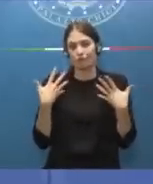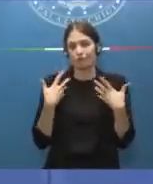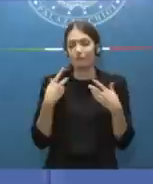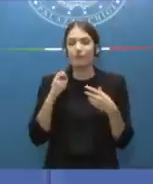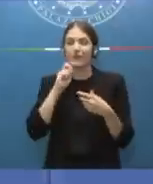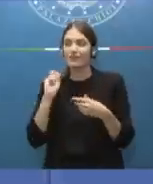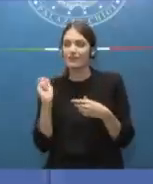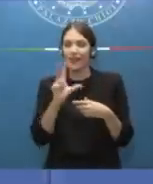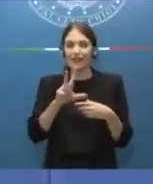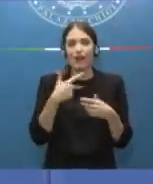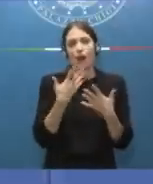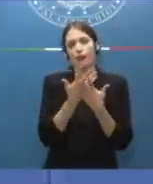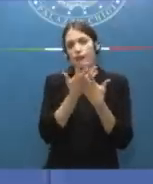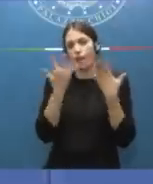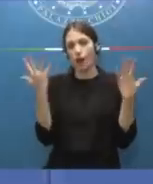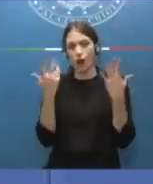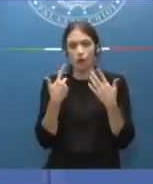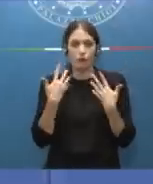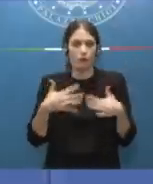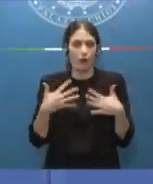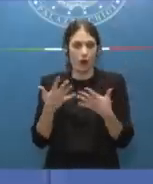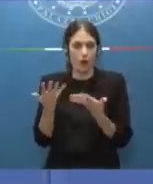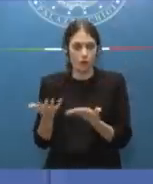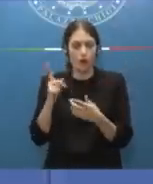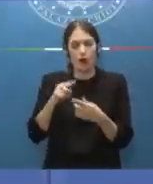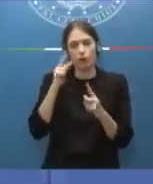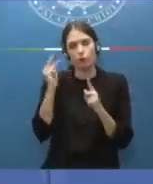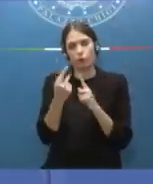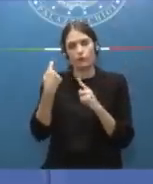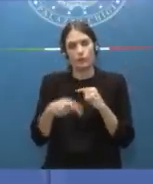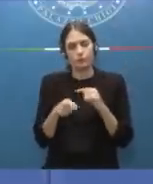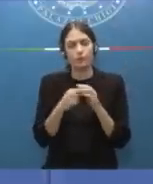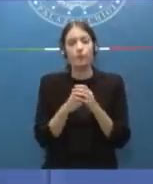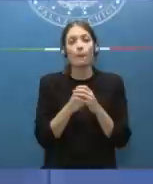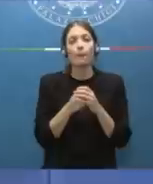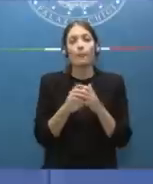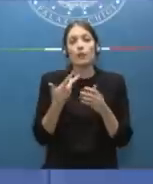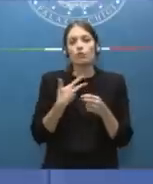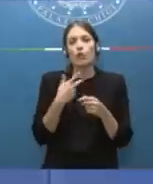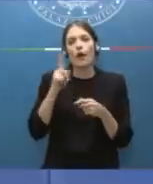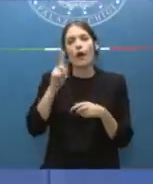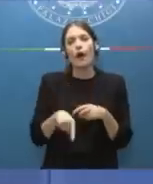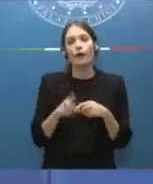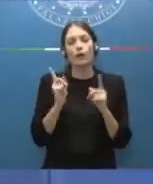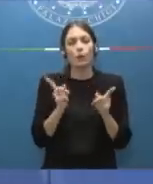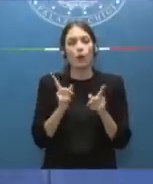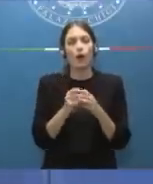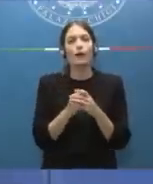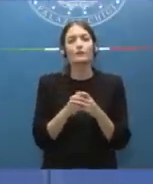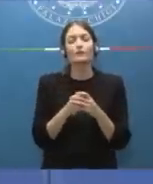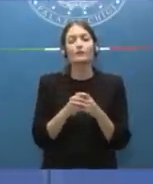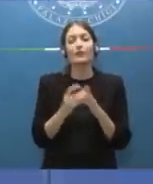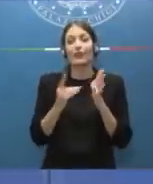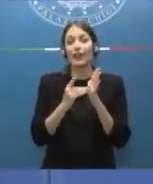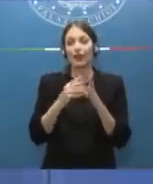che viene dato del segnale molto chiaro che viene dato anche da questo punto di vista c'è poi una all'interno del decreto